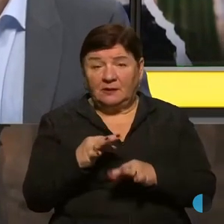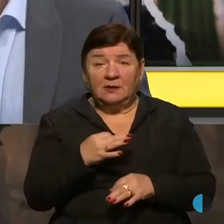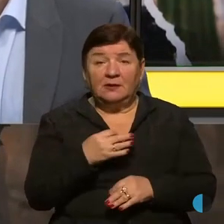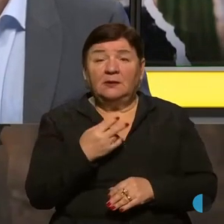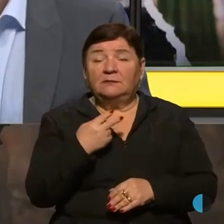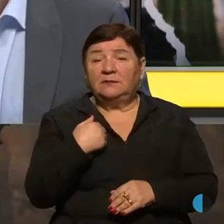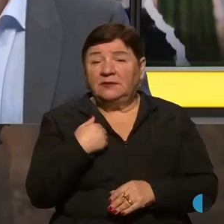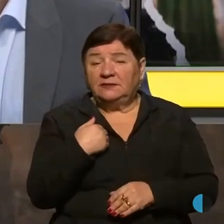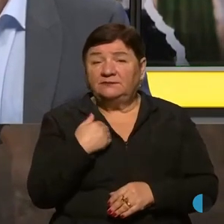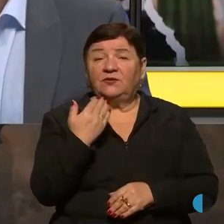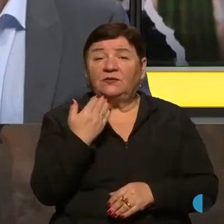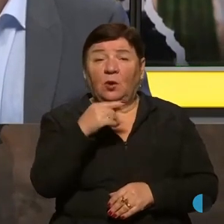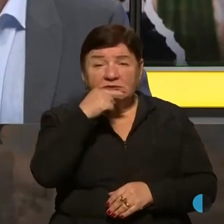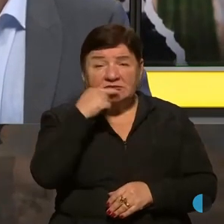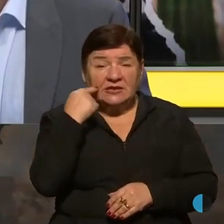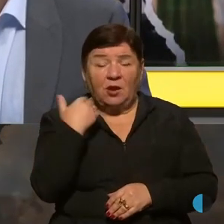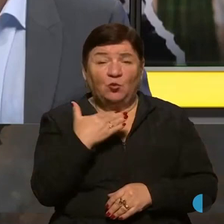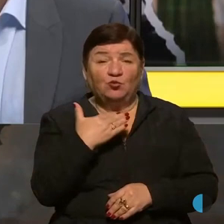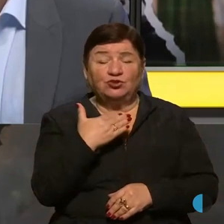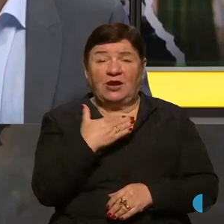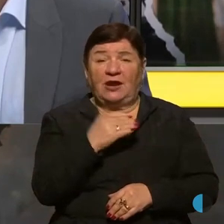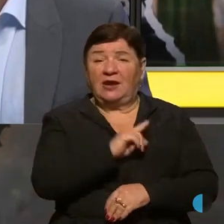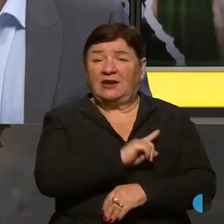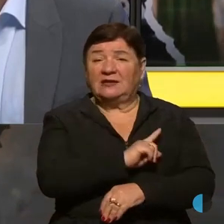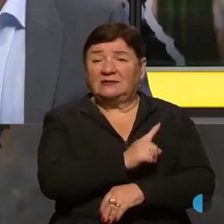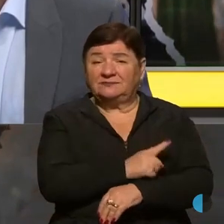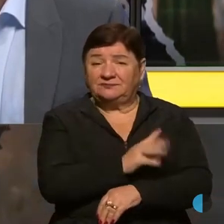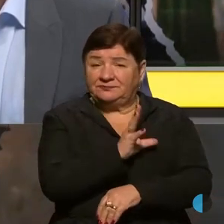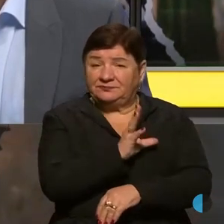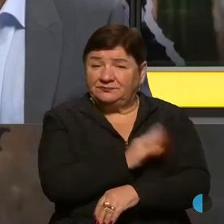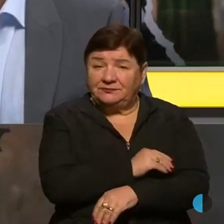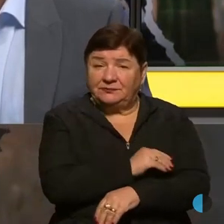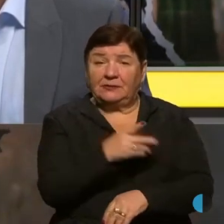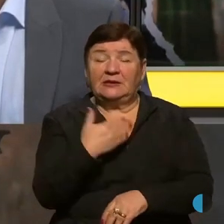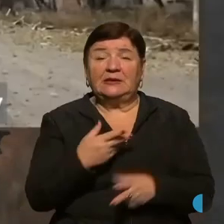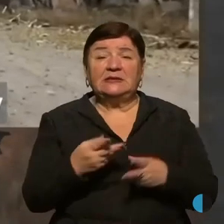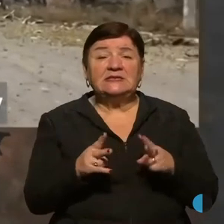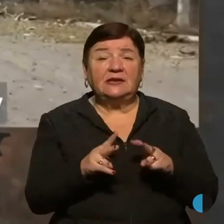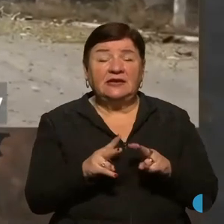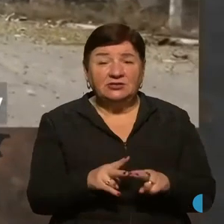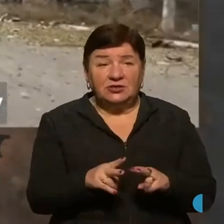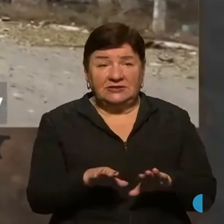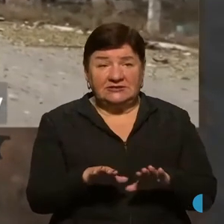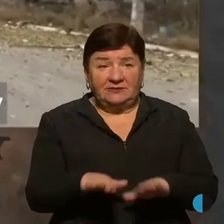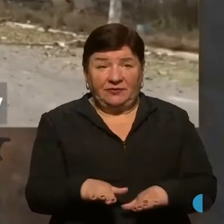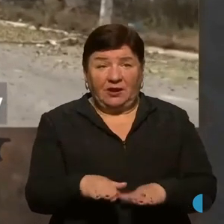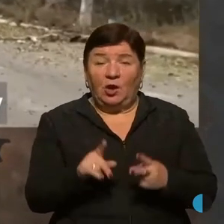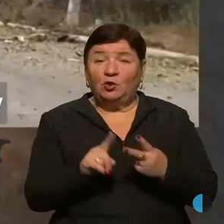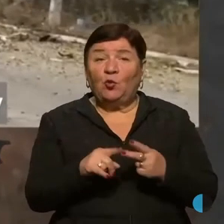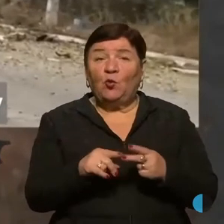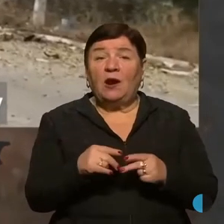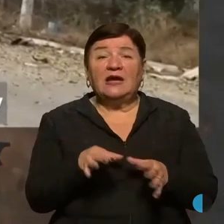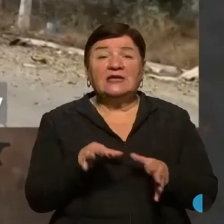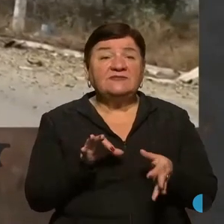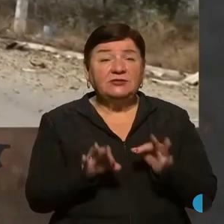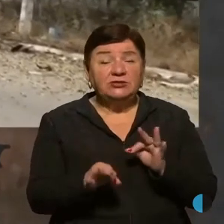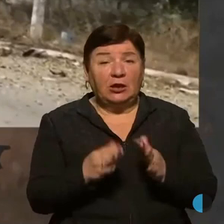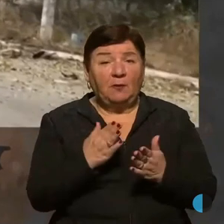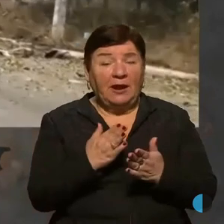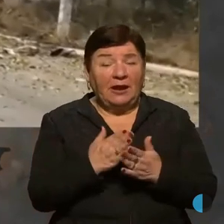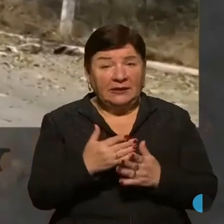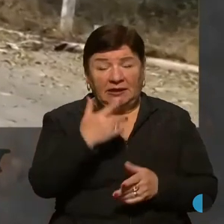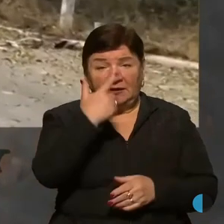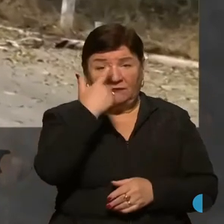що вони видохлися і зараз просто, скажімо так, залезують рани. Друга, звичайно, маючи певну